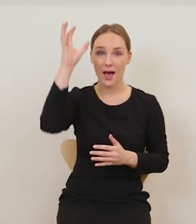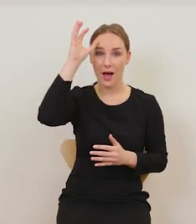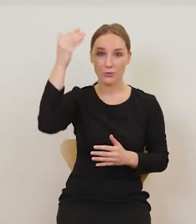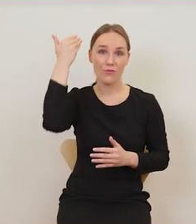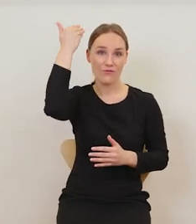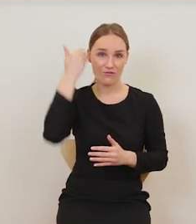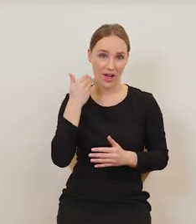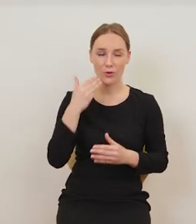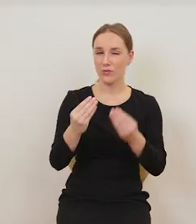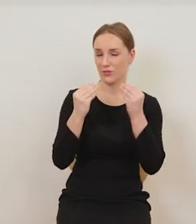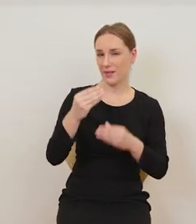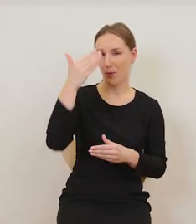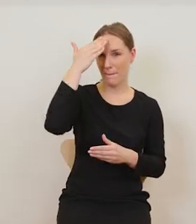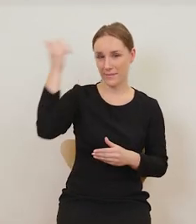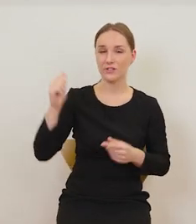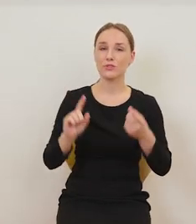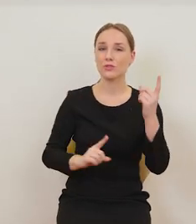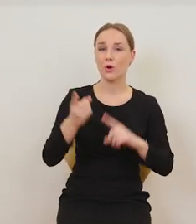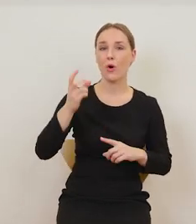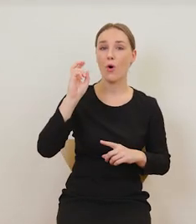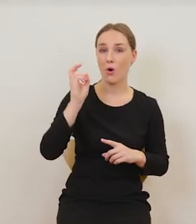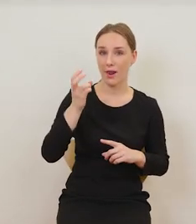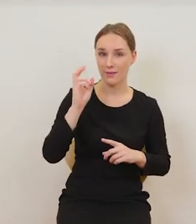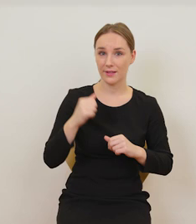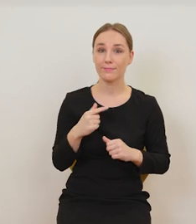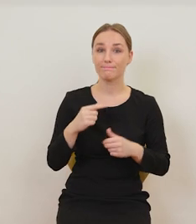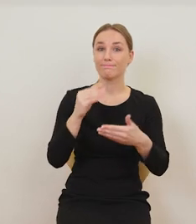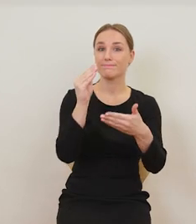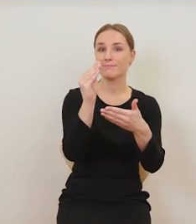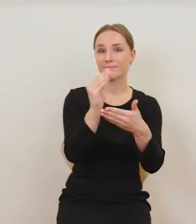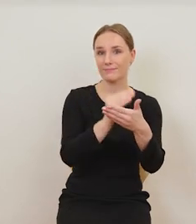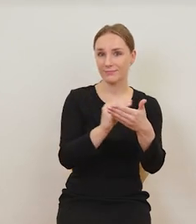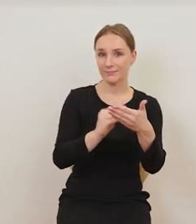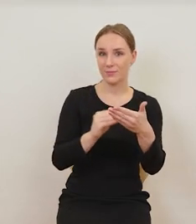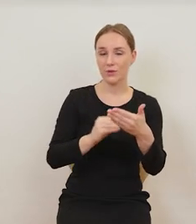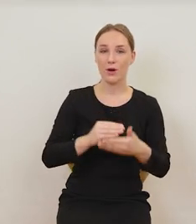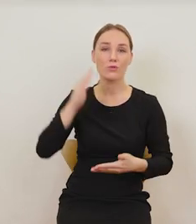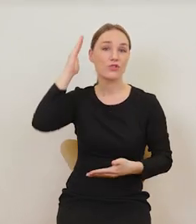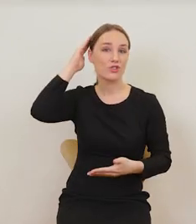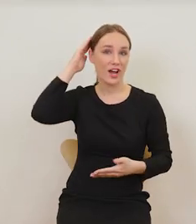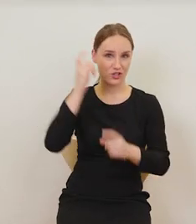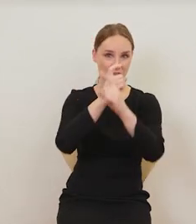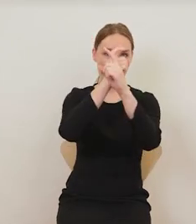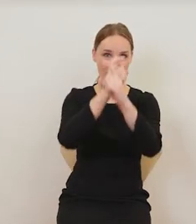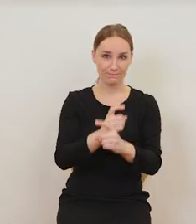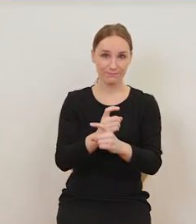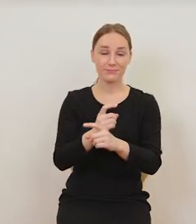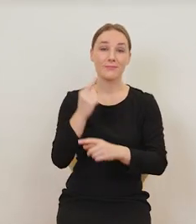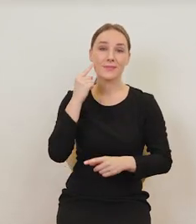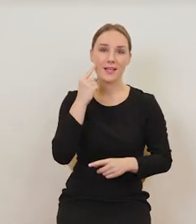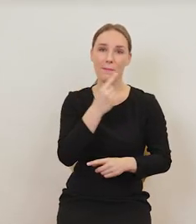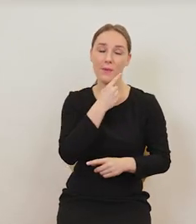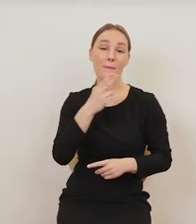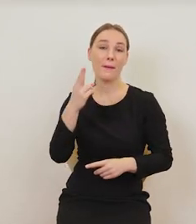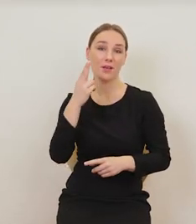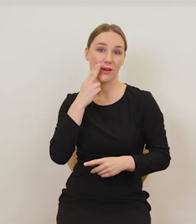znakomitego mistrza holenderskiego, który namalował tutaj czaszkę z papierosem w